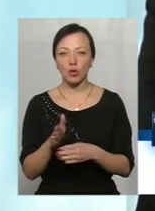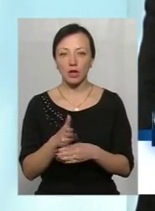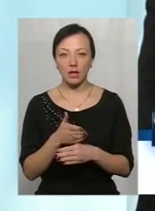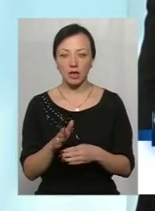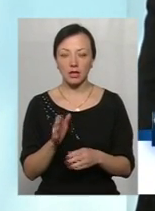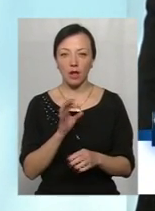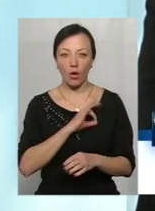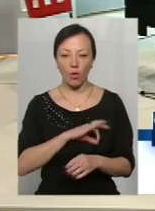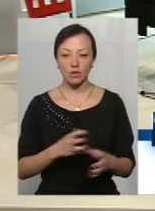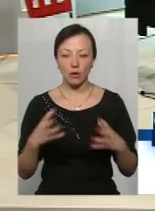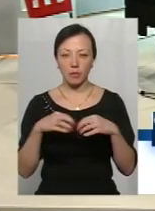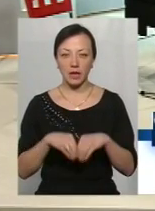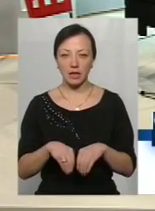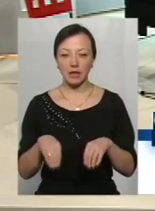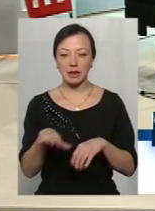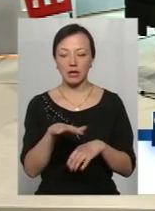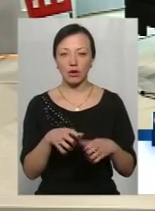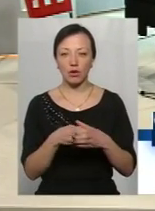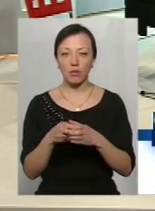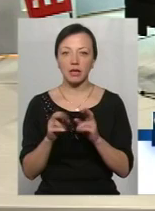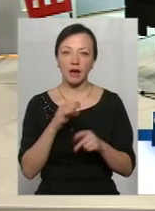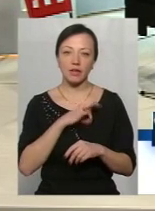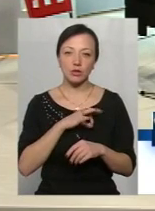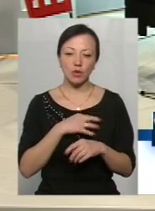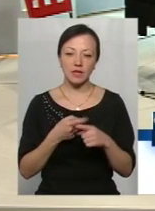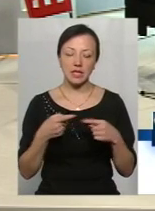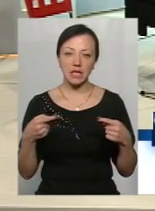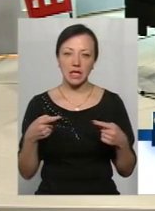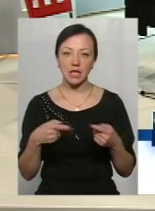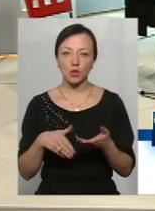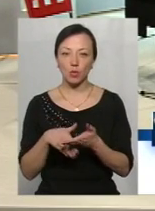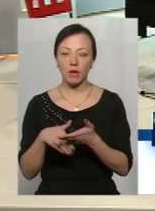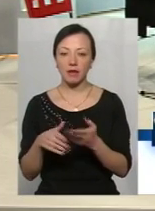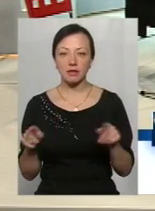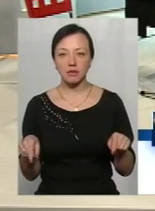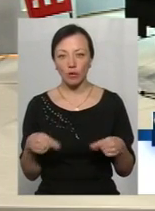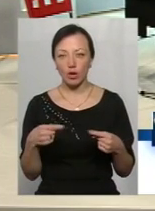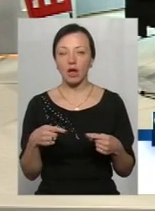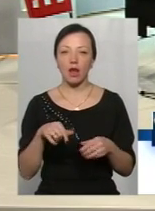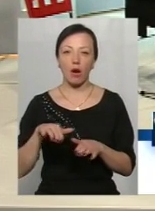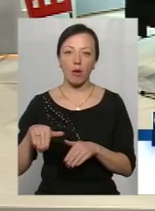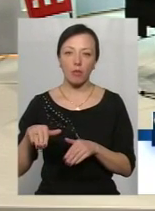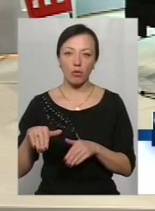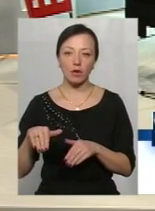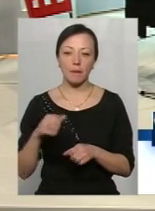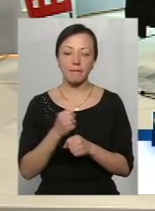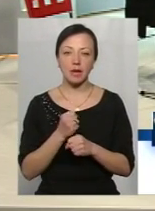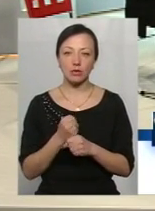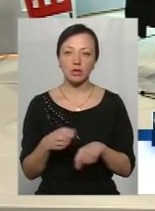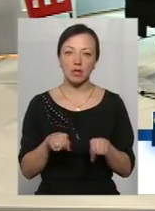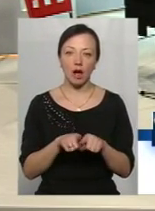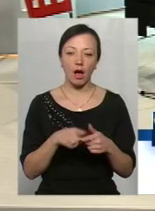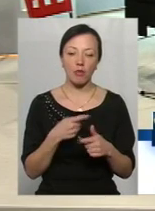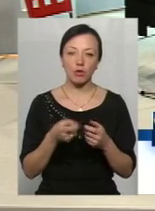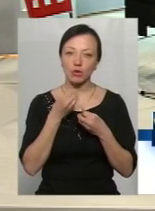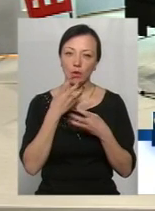на користь об'єднаних територіальних громад, як використовуються ті інструменти, які створені, а потім працюють так або